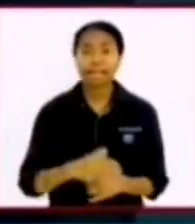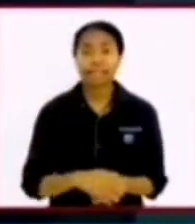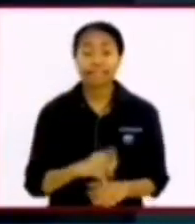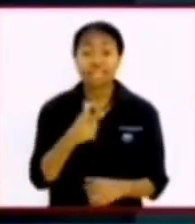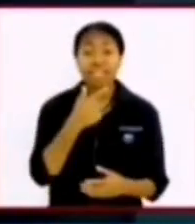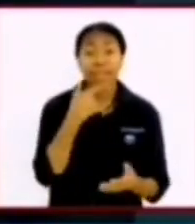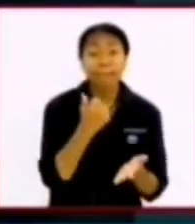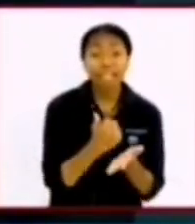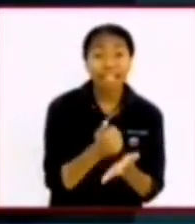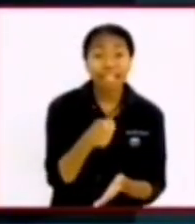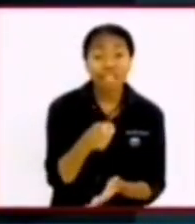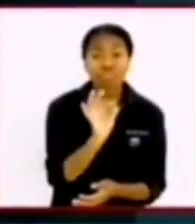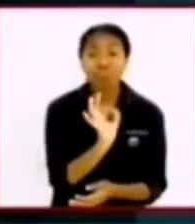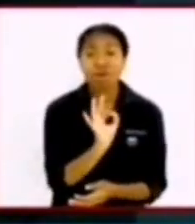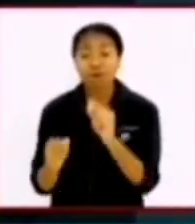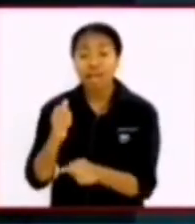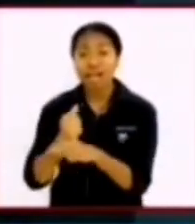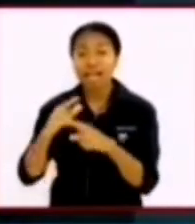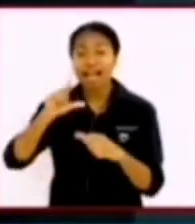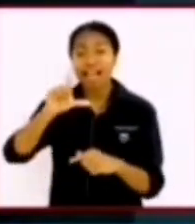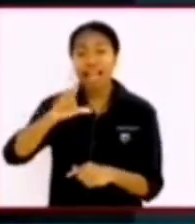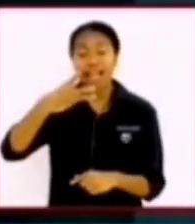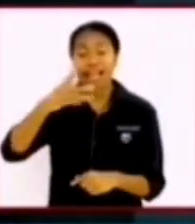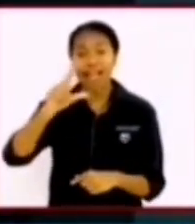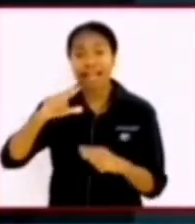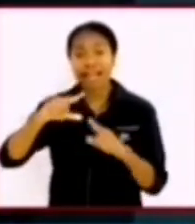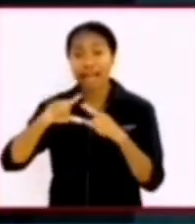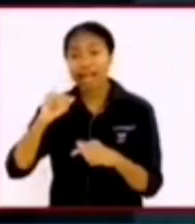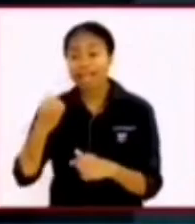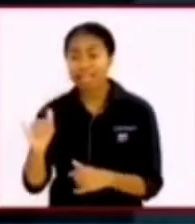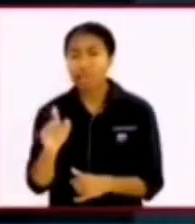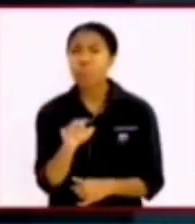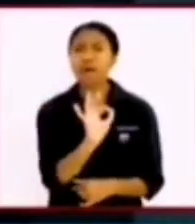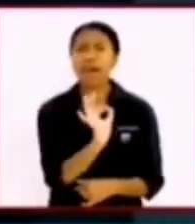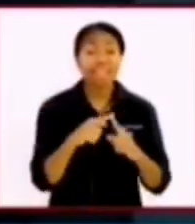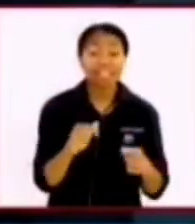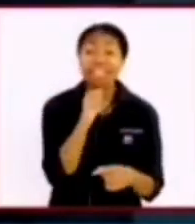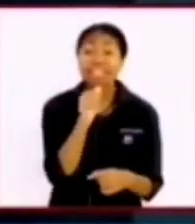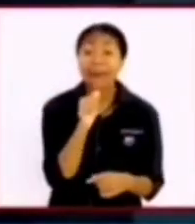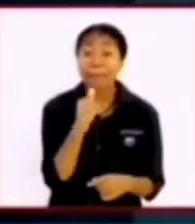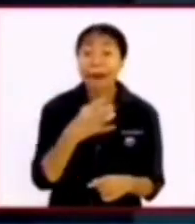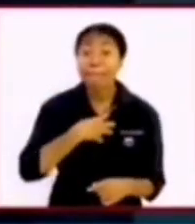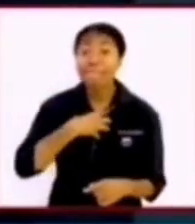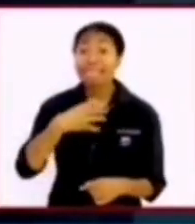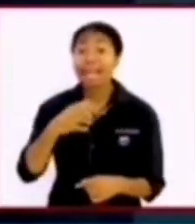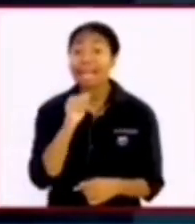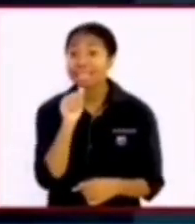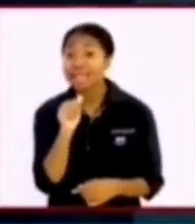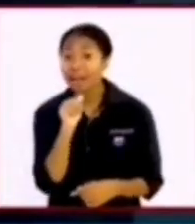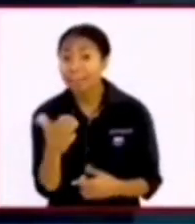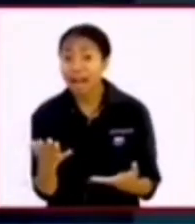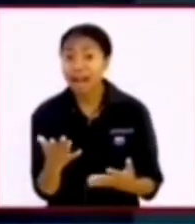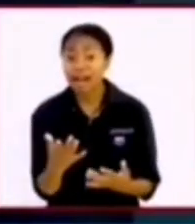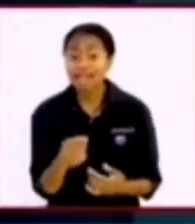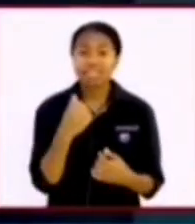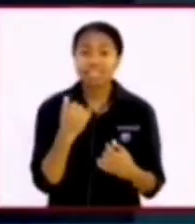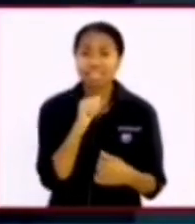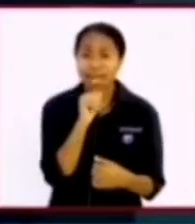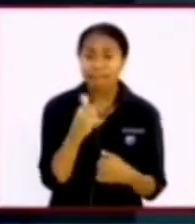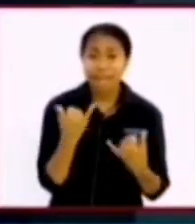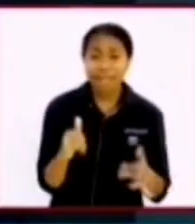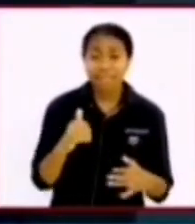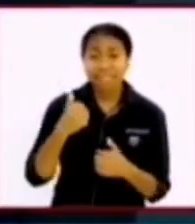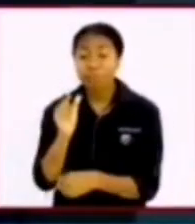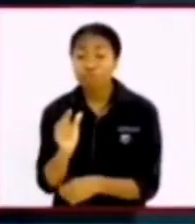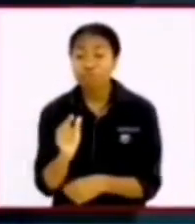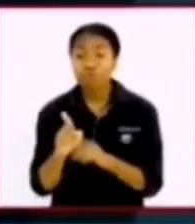bukan orang Galileanya tapi kepada siapa mereka percaya dan siapa yang mempersiapkan mereka dan mengutus